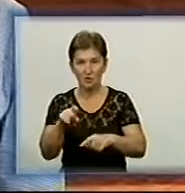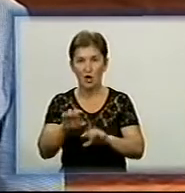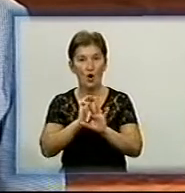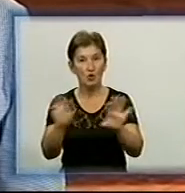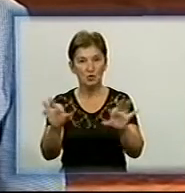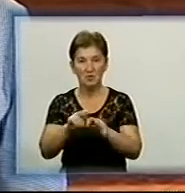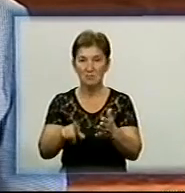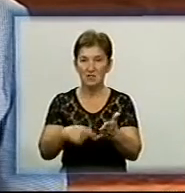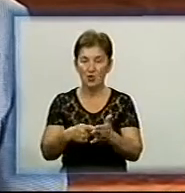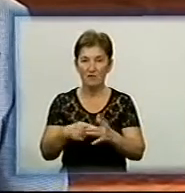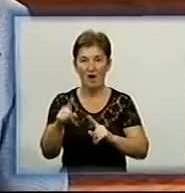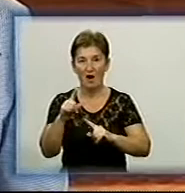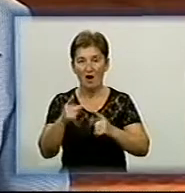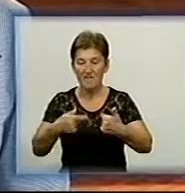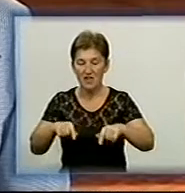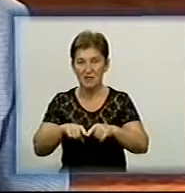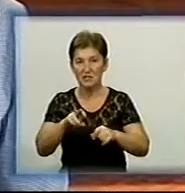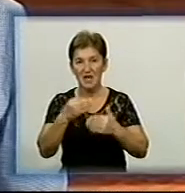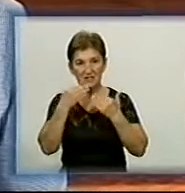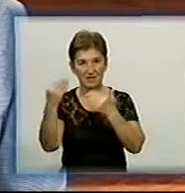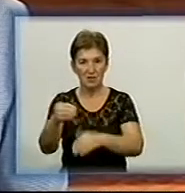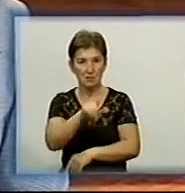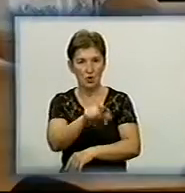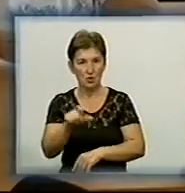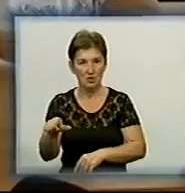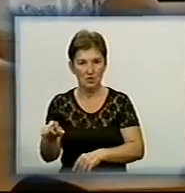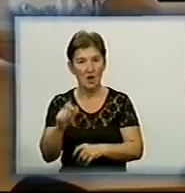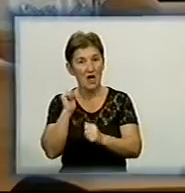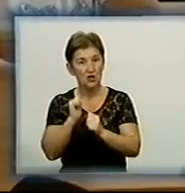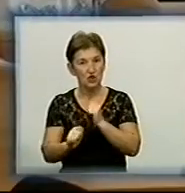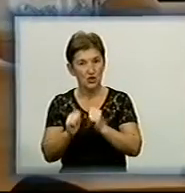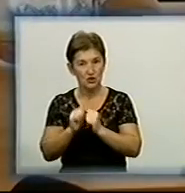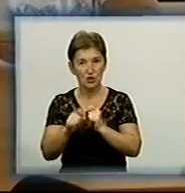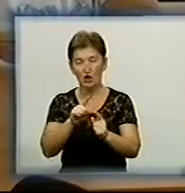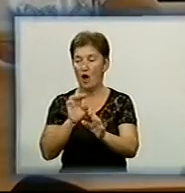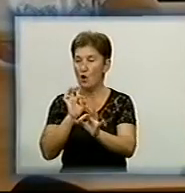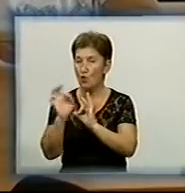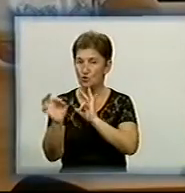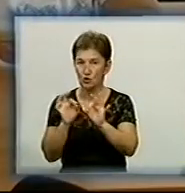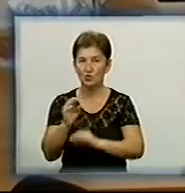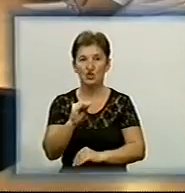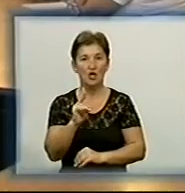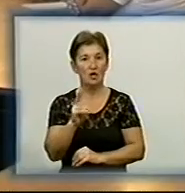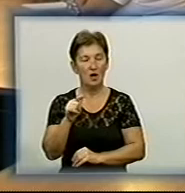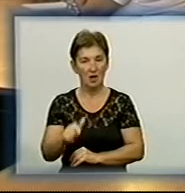начальник міського відділу по роботі зі зверненнями громадян Найчастіше кіровограці консультуються з питань ЖКХ,